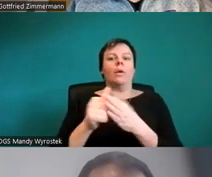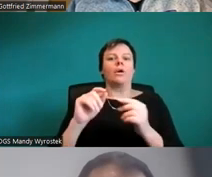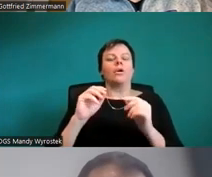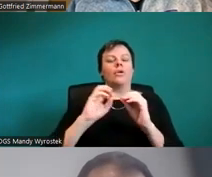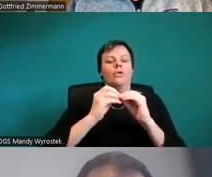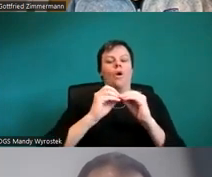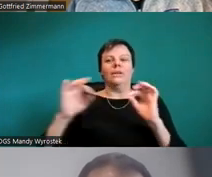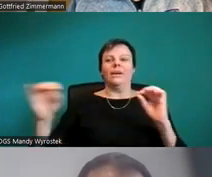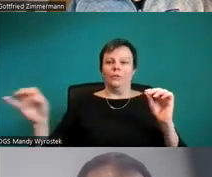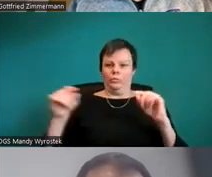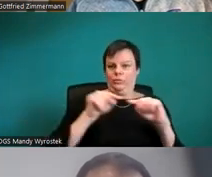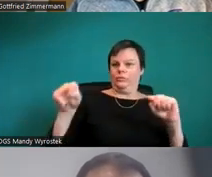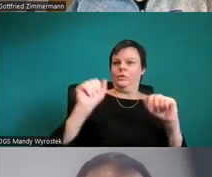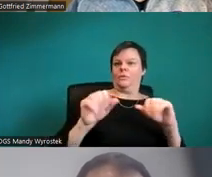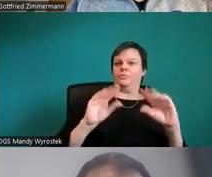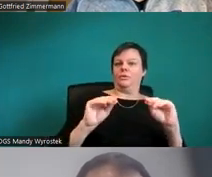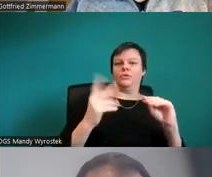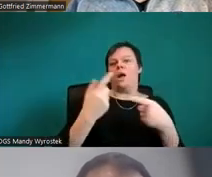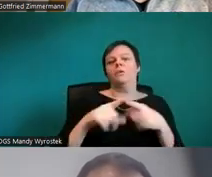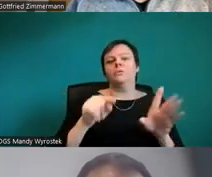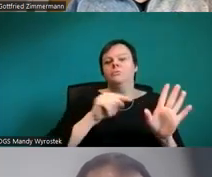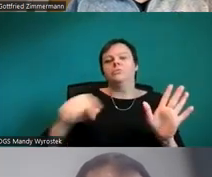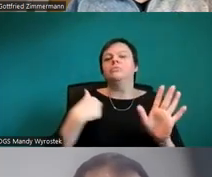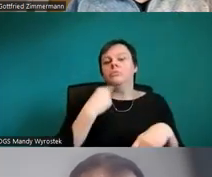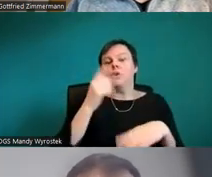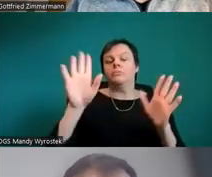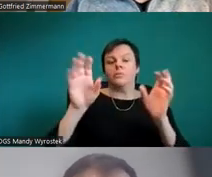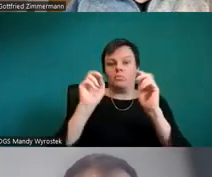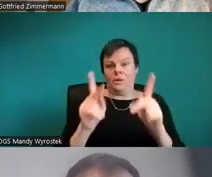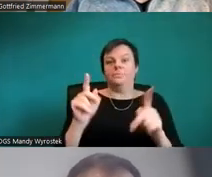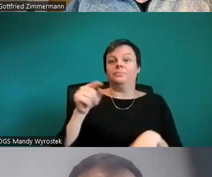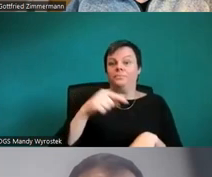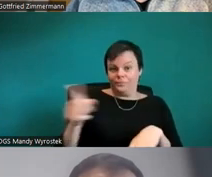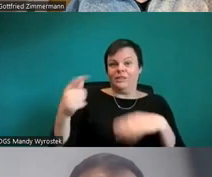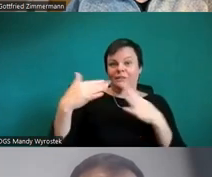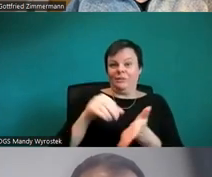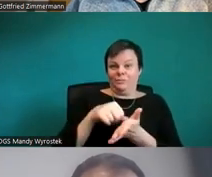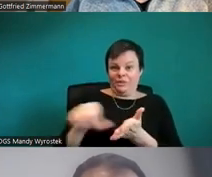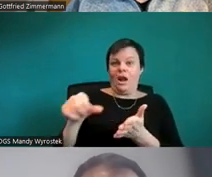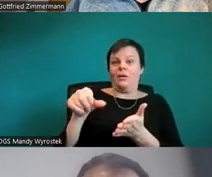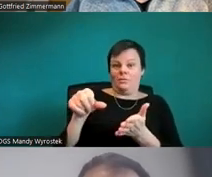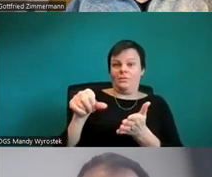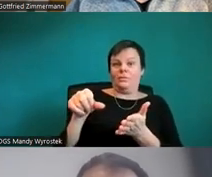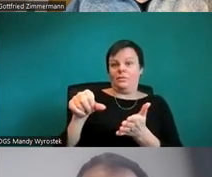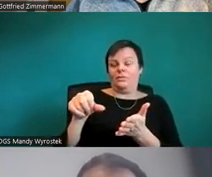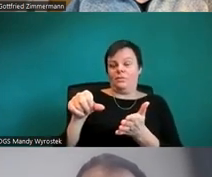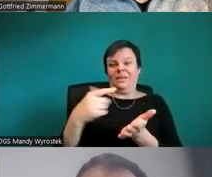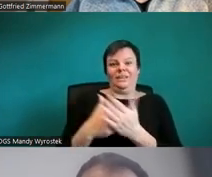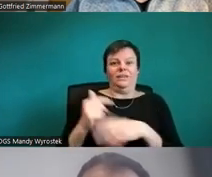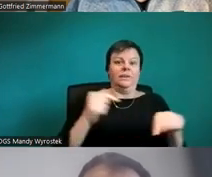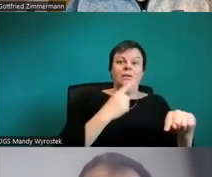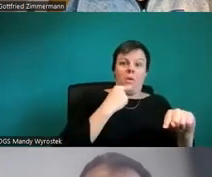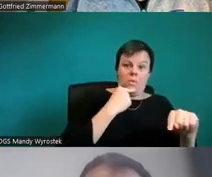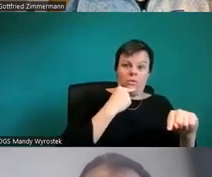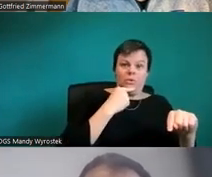bezahlt haben, die sind grün und die anderen sind rot, das ist natürlich ein Fehler, den darf ich nicht machen.